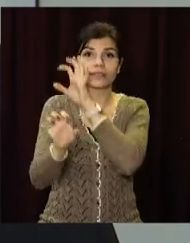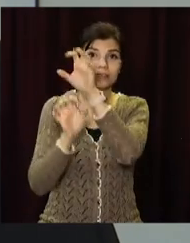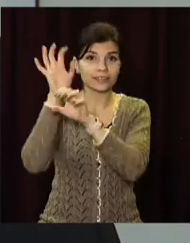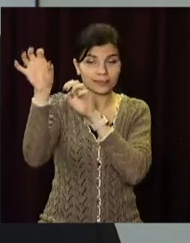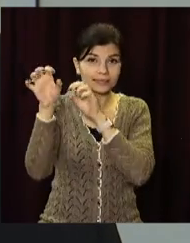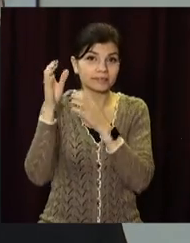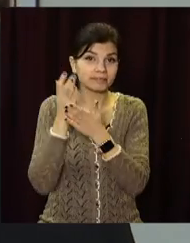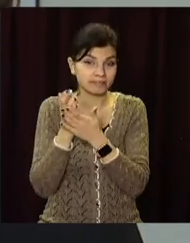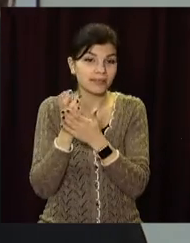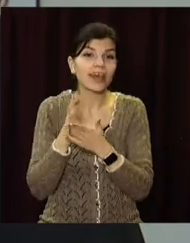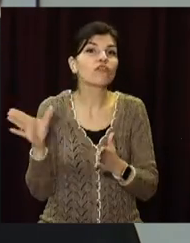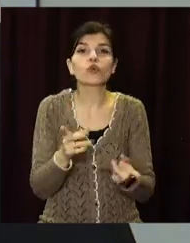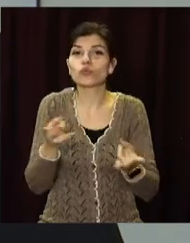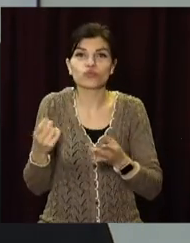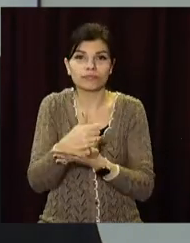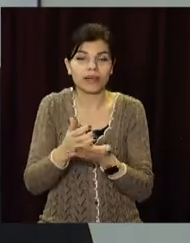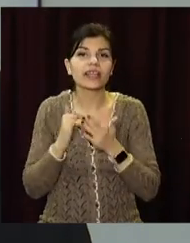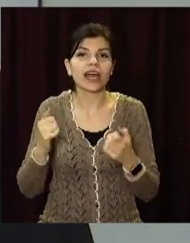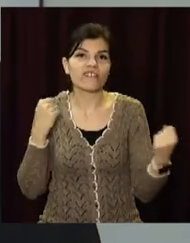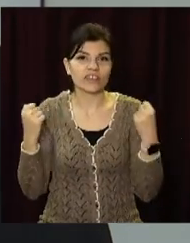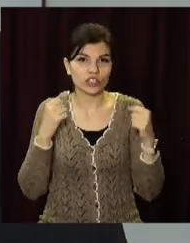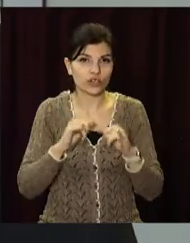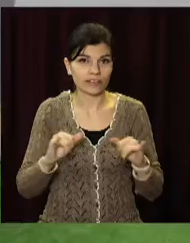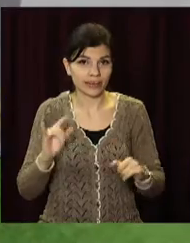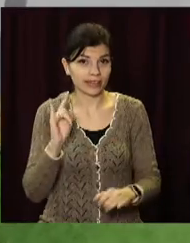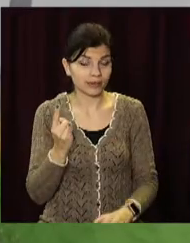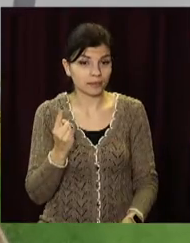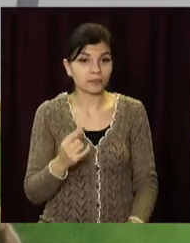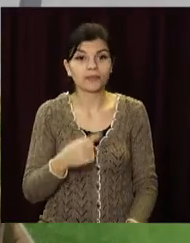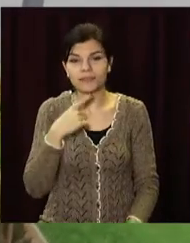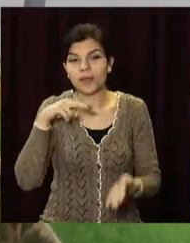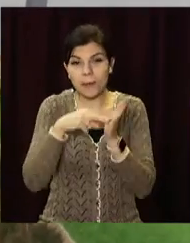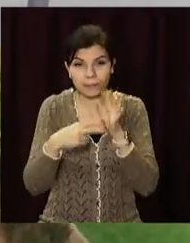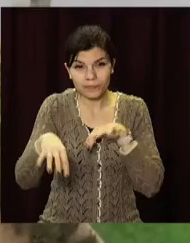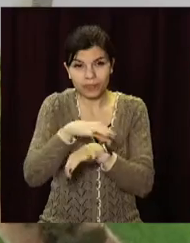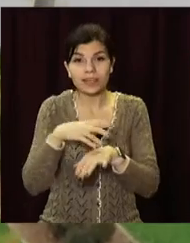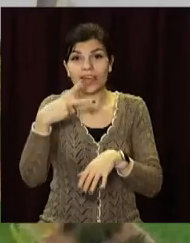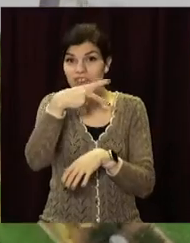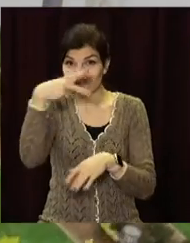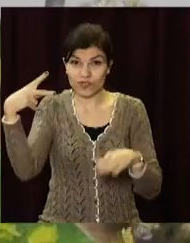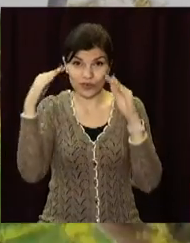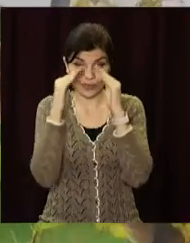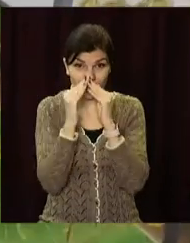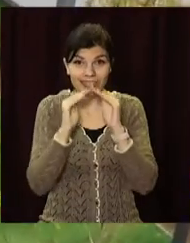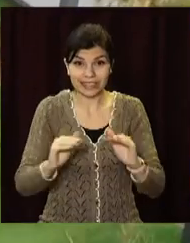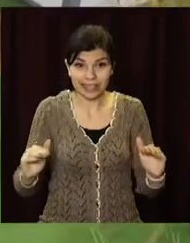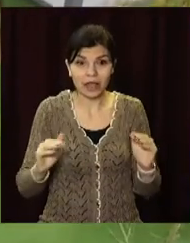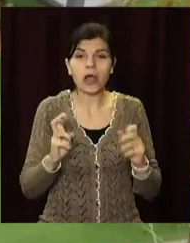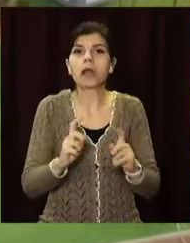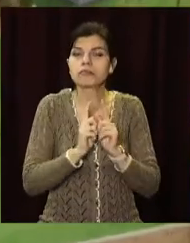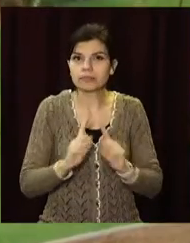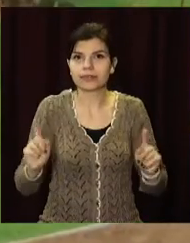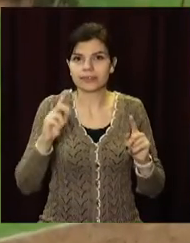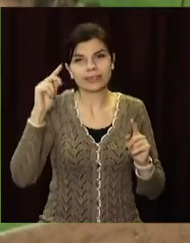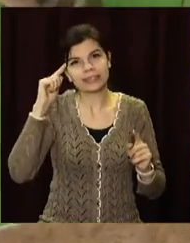гордість. І все необхідне обладнання для фізичного розвитку дитини. Проєктувальники поєднали у двоповерховій будівлі дитсадка оригінальні